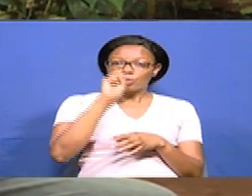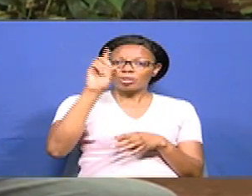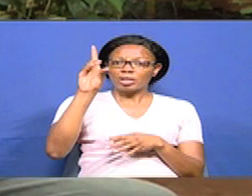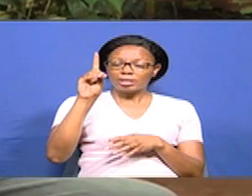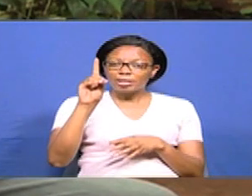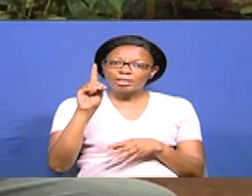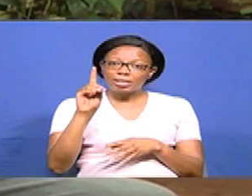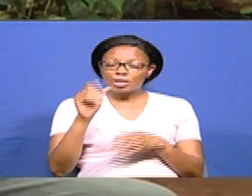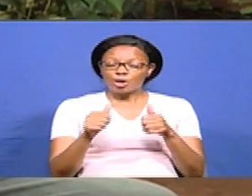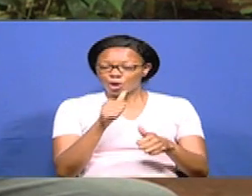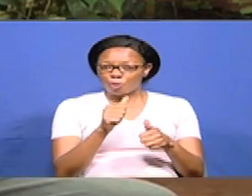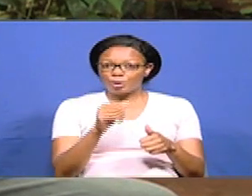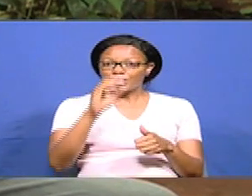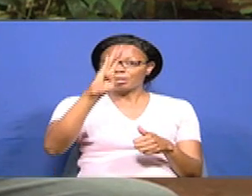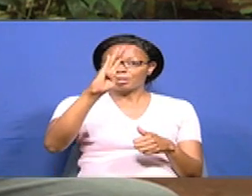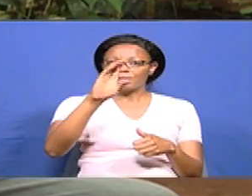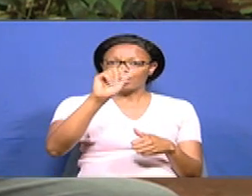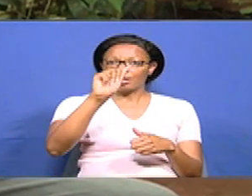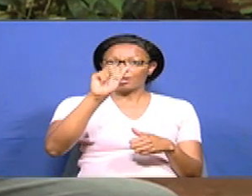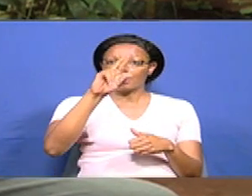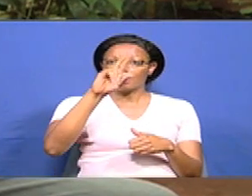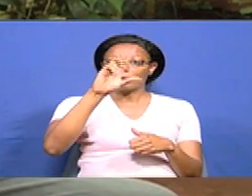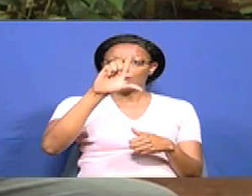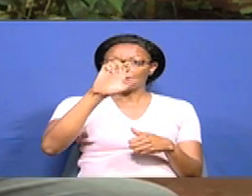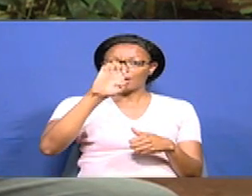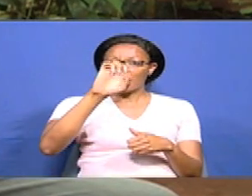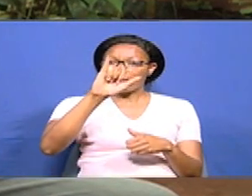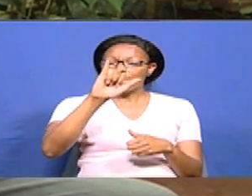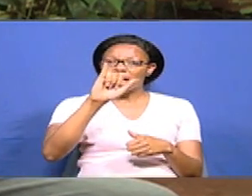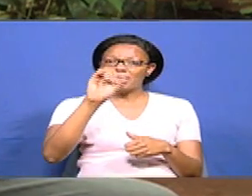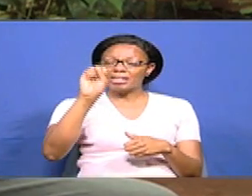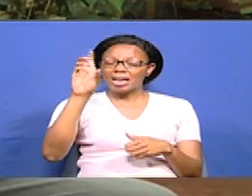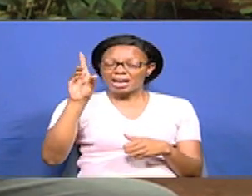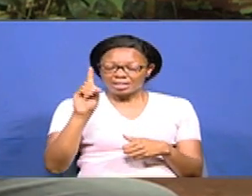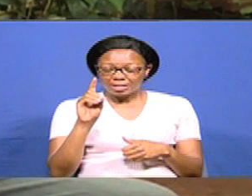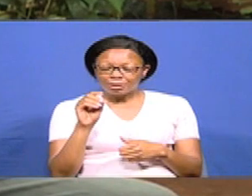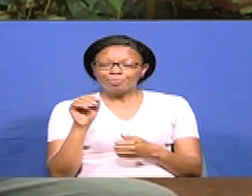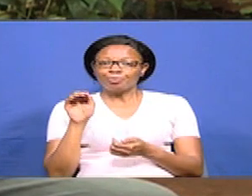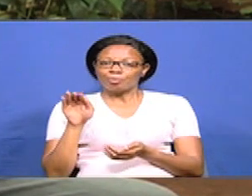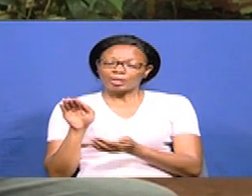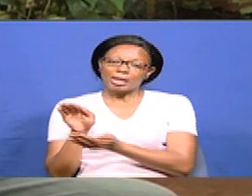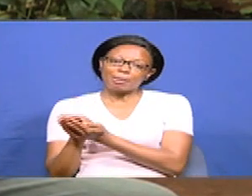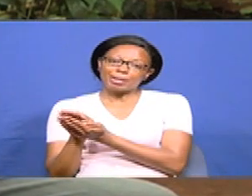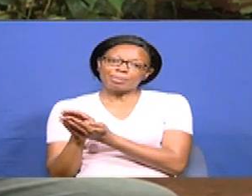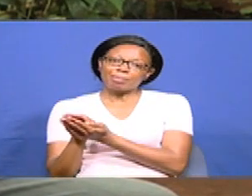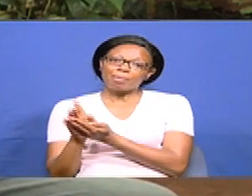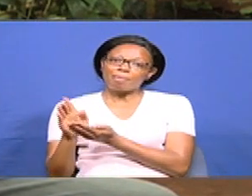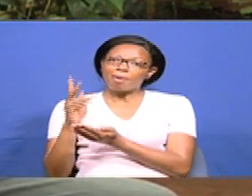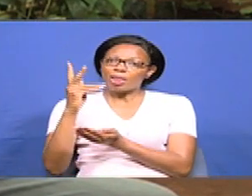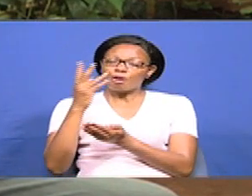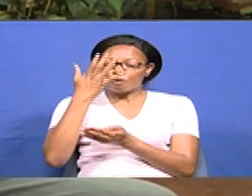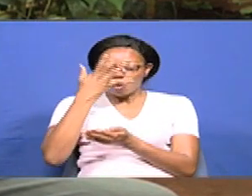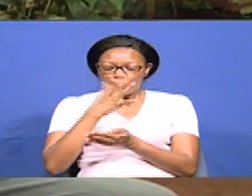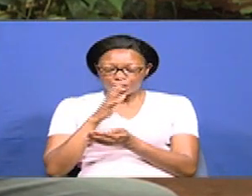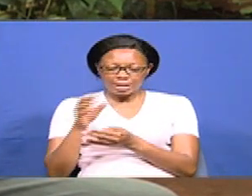maji, unaisoak for 4 hours. After 4 hours, unatoa izo ma seeds. Uneka izo seeds kwa tray, kwa germination chamber kwanza for